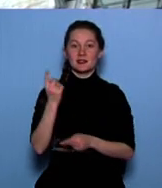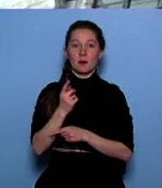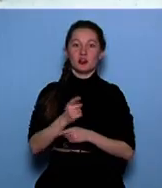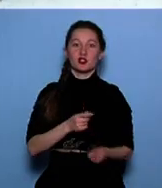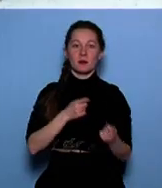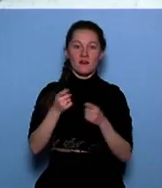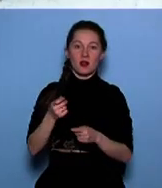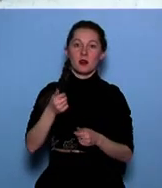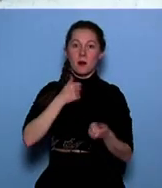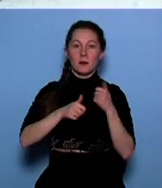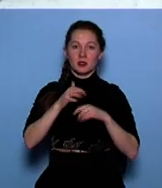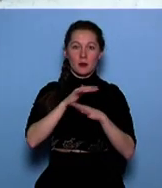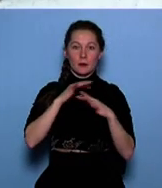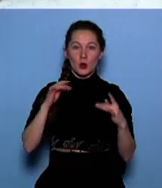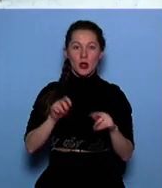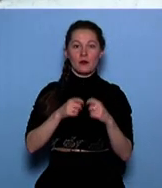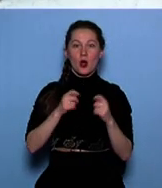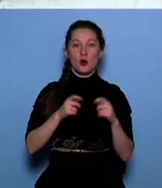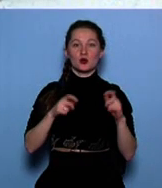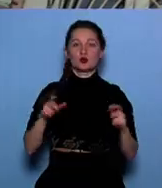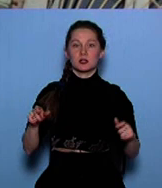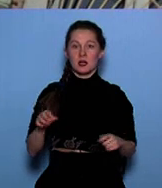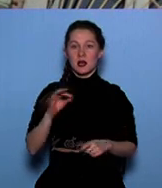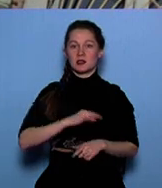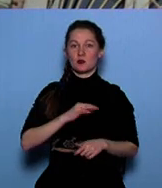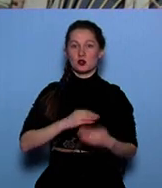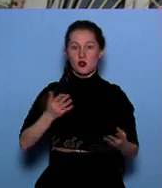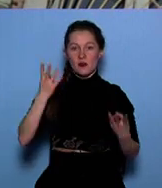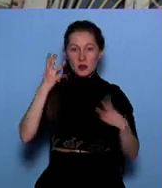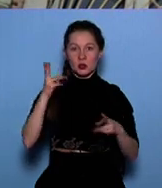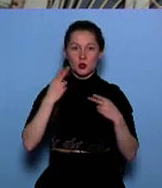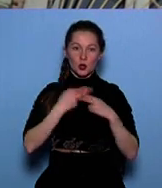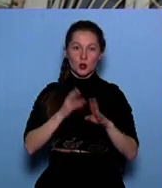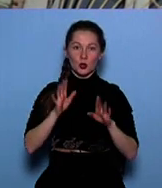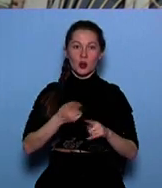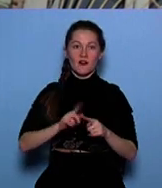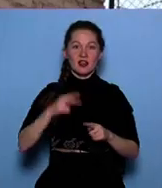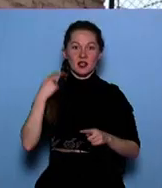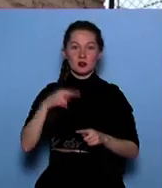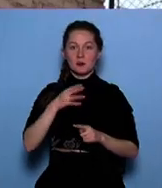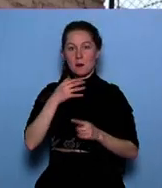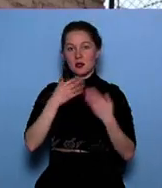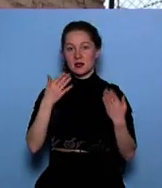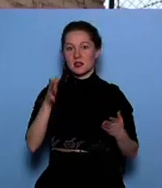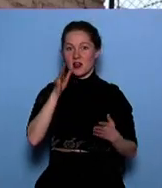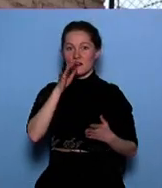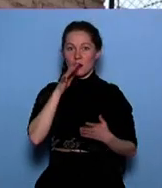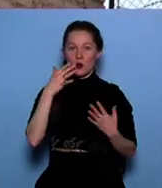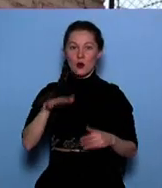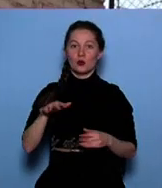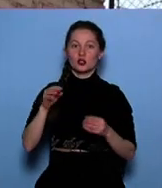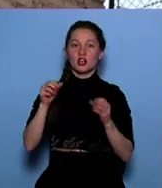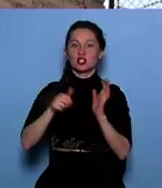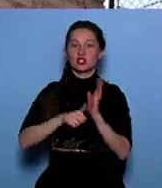– не редкость. В последние годы нарушители стали использовать и современную технику. Только в этой колонии за последнее время сбили шесть беспилотников.